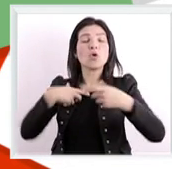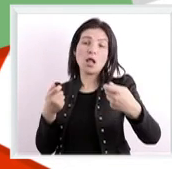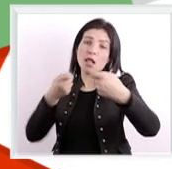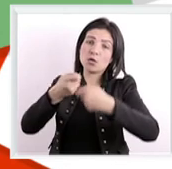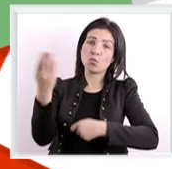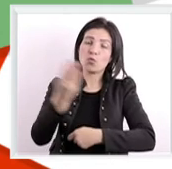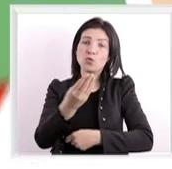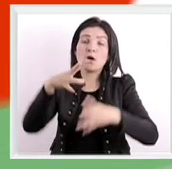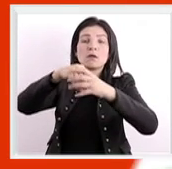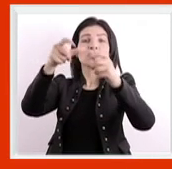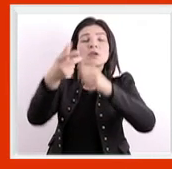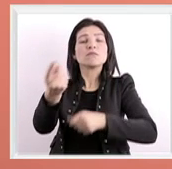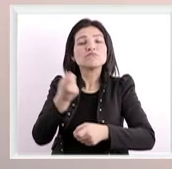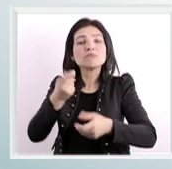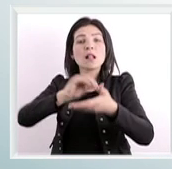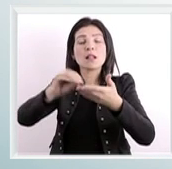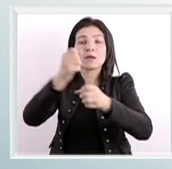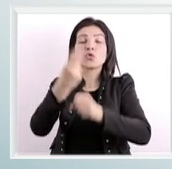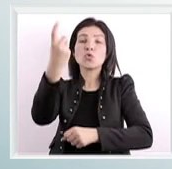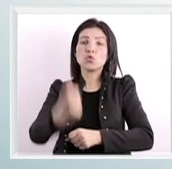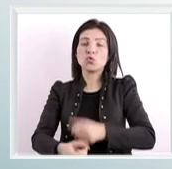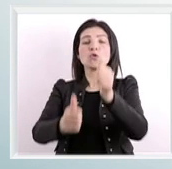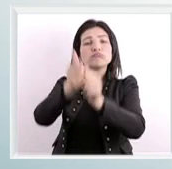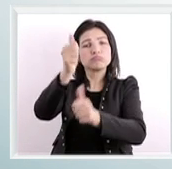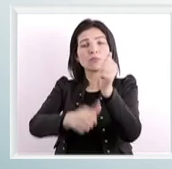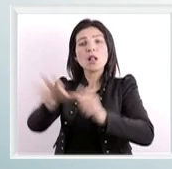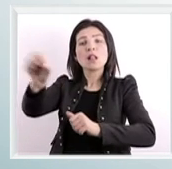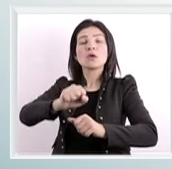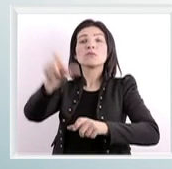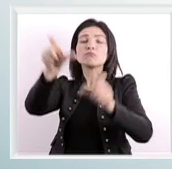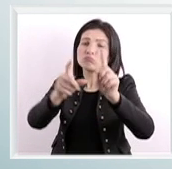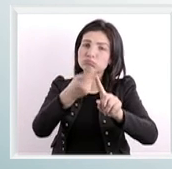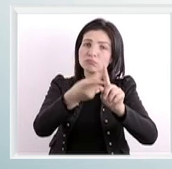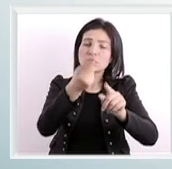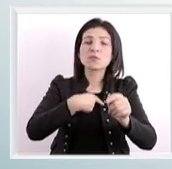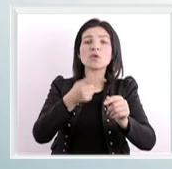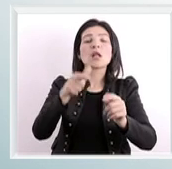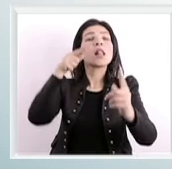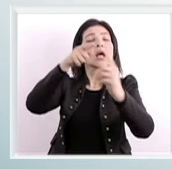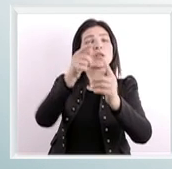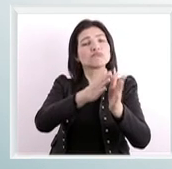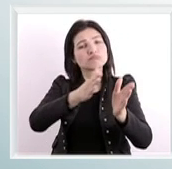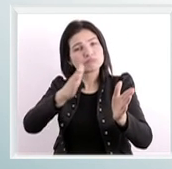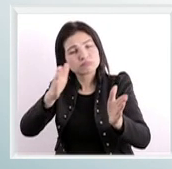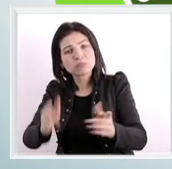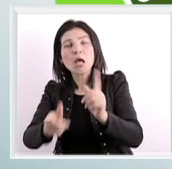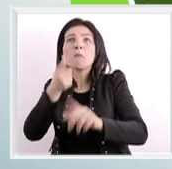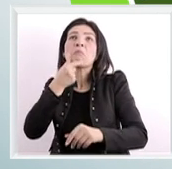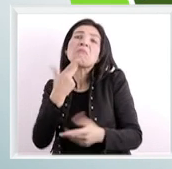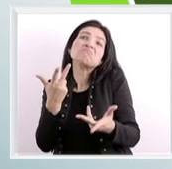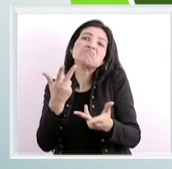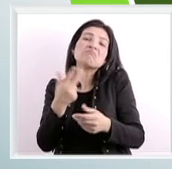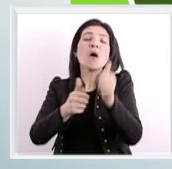عروضك من مكاتب التشغيل نهار الإختبارات نجم تستعين مختصين باش تكون بترتيبات تيسيرية كما الإختبارات